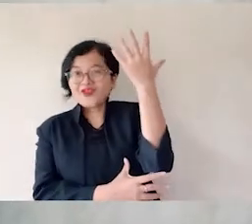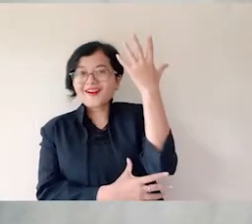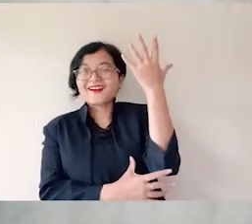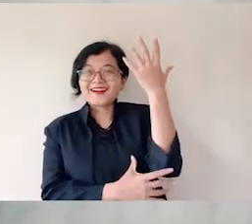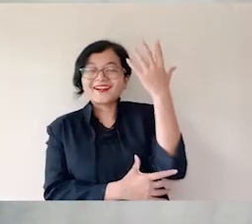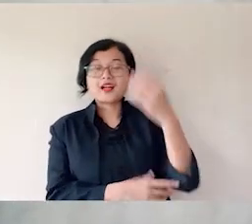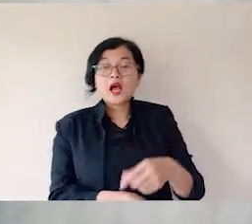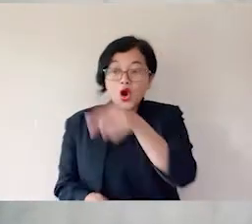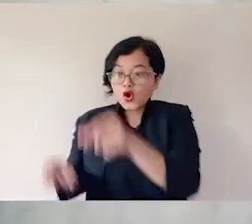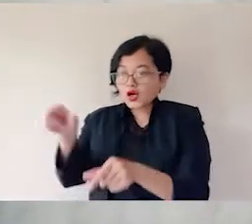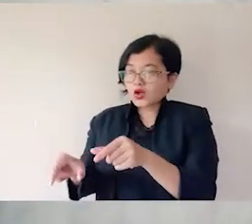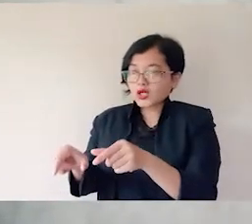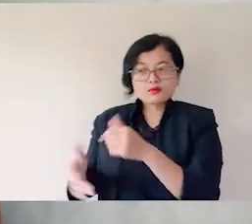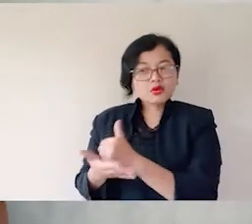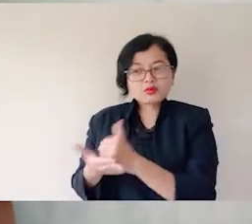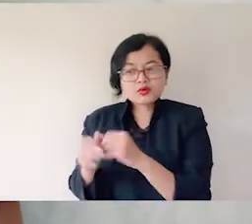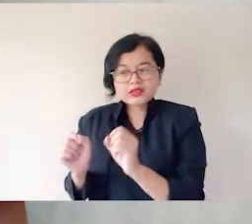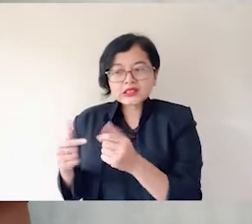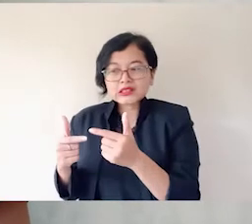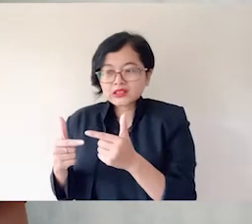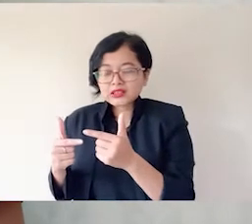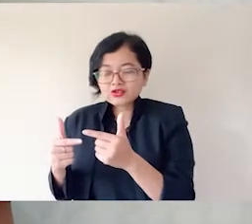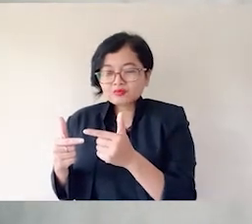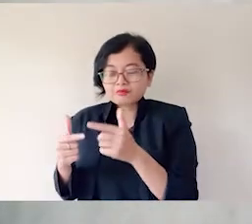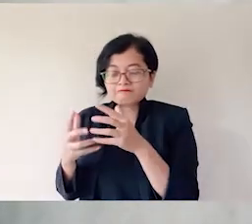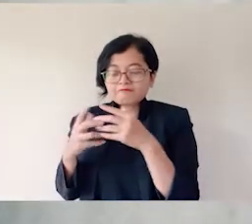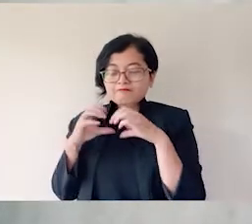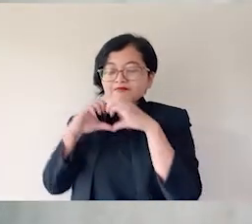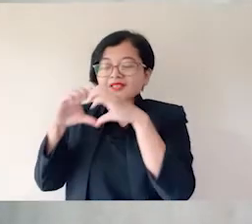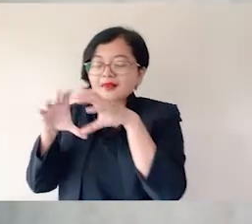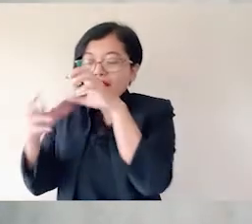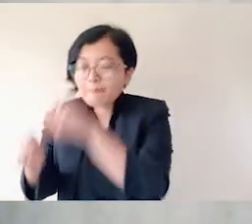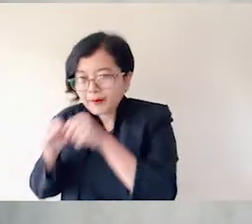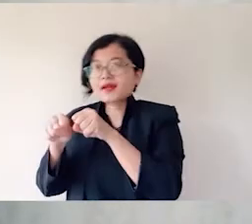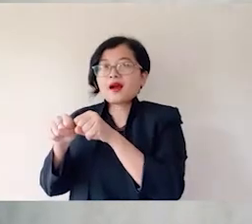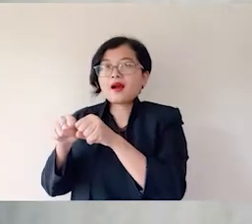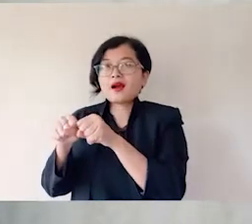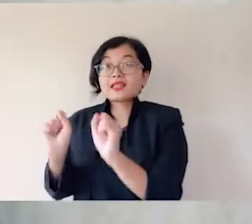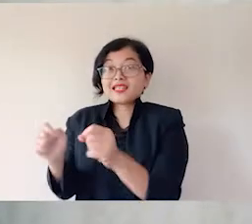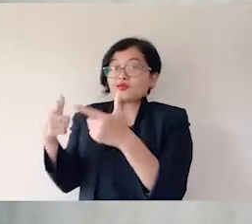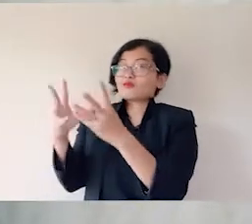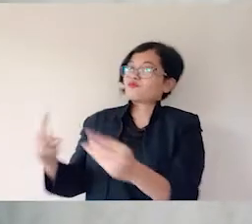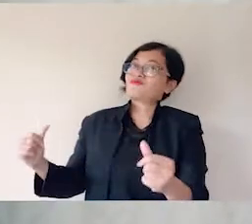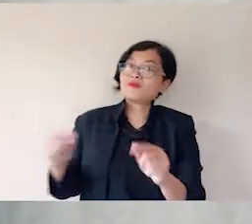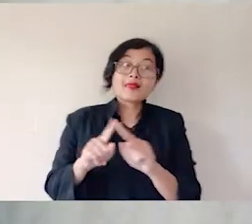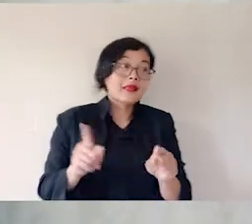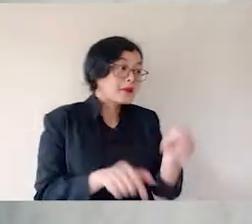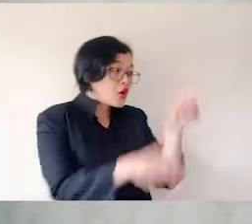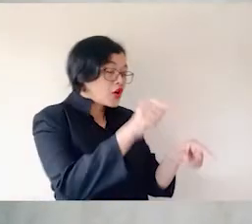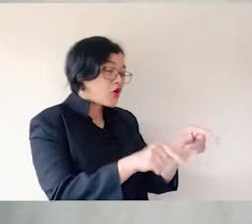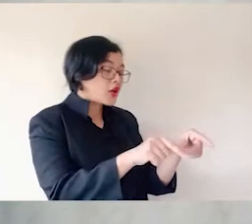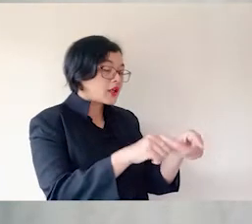Barang siapa mencintai nyawanya, ia akan kehilangan nyawanya. Tetapi barang siapa tidak mencintai nyawanya di dunia